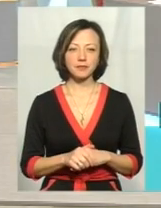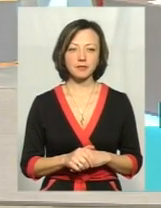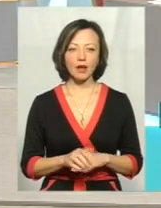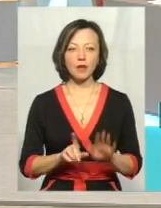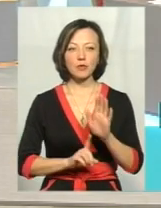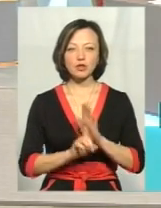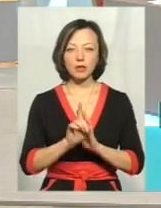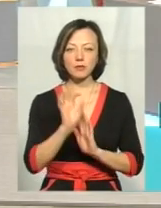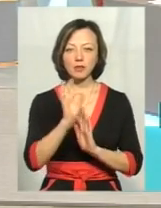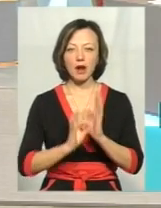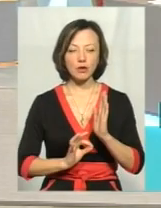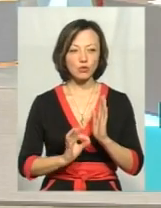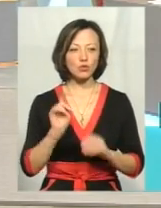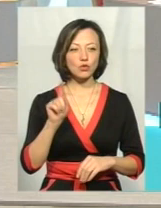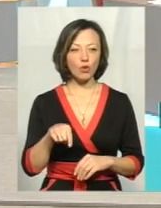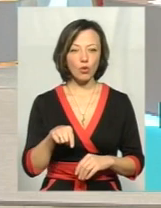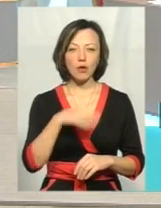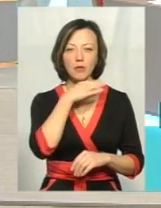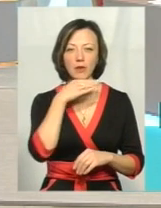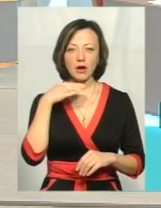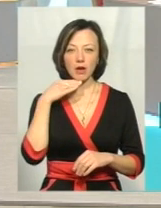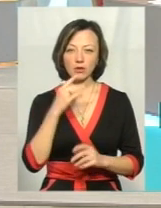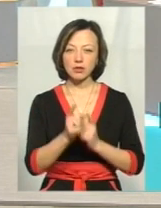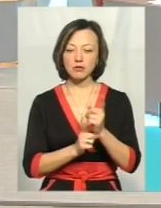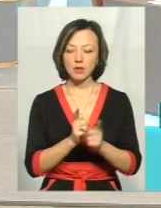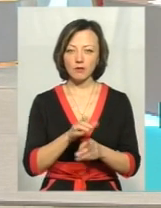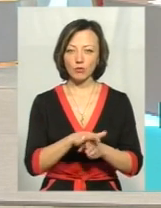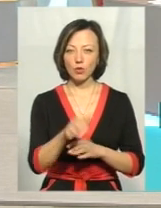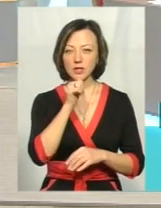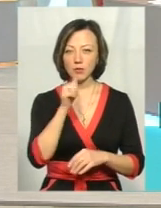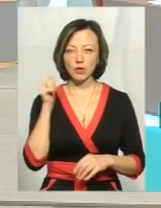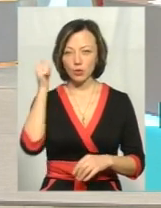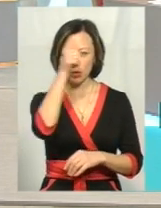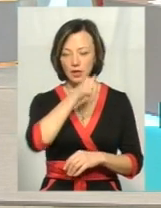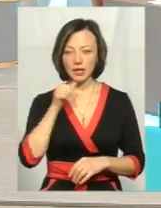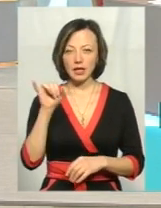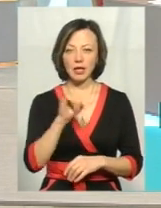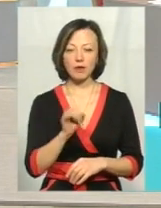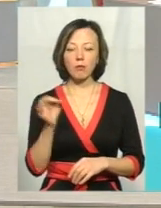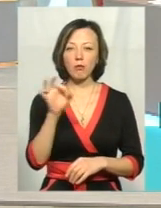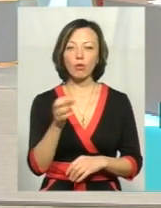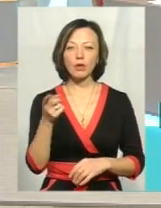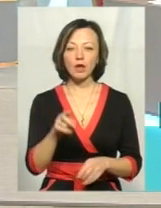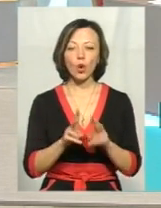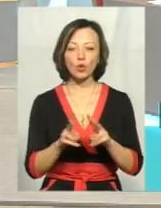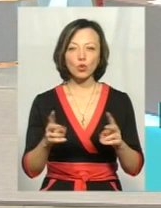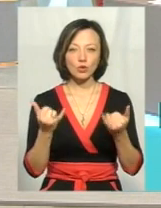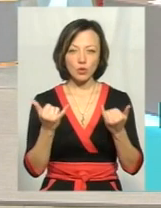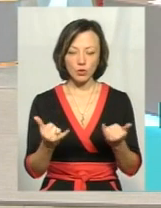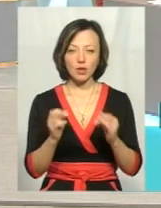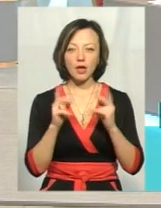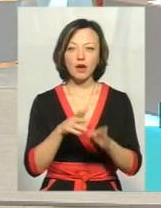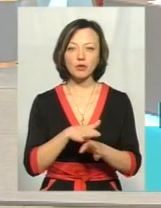почнемо з того, що багато змін відбулось за минулий рік і про те, хто ж сьогодні, як